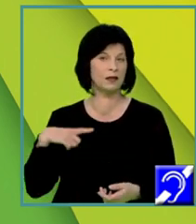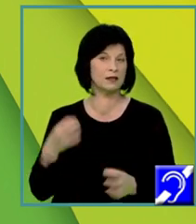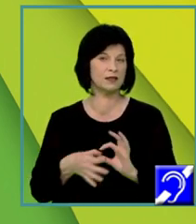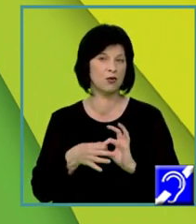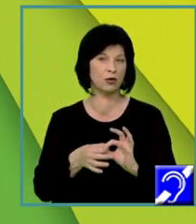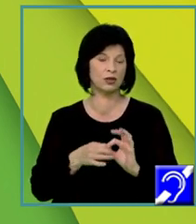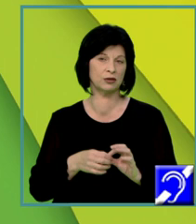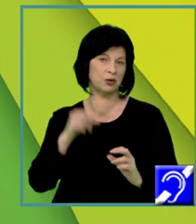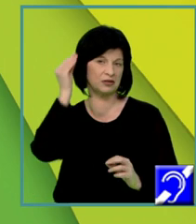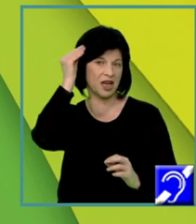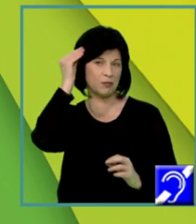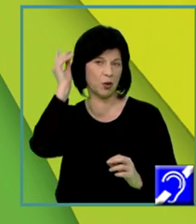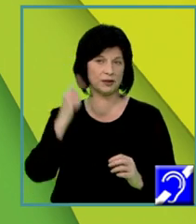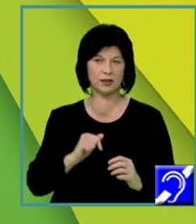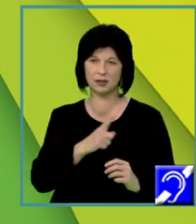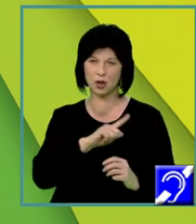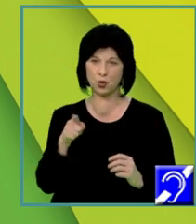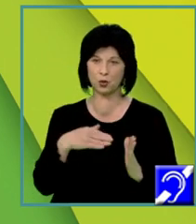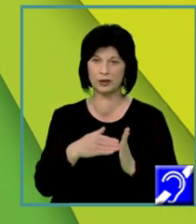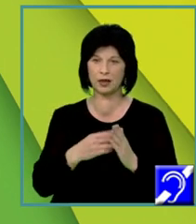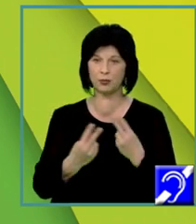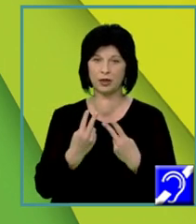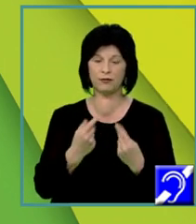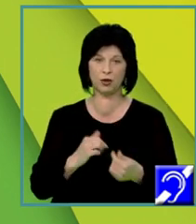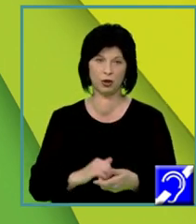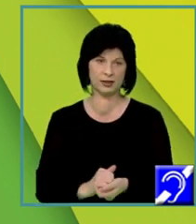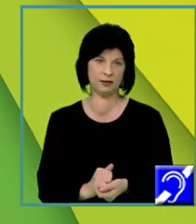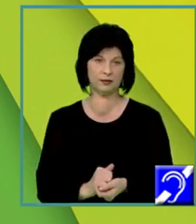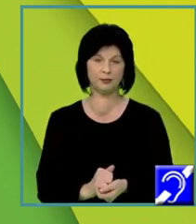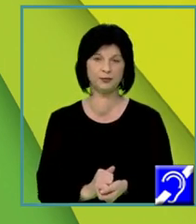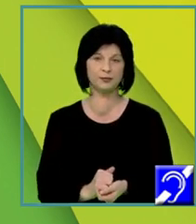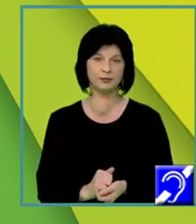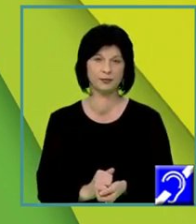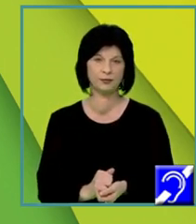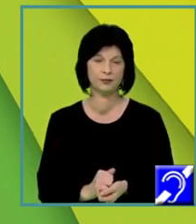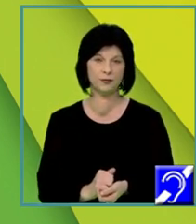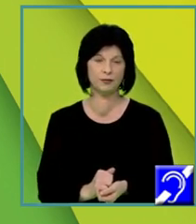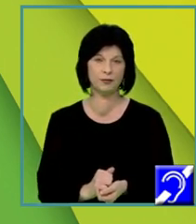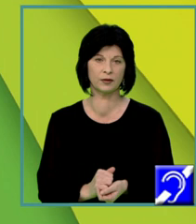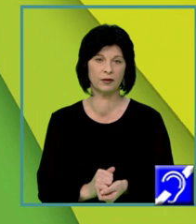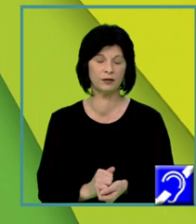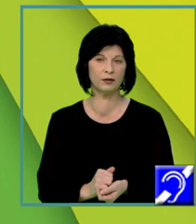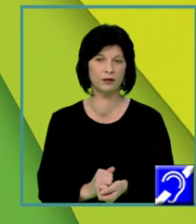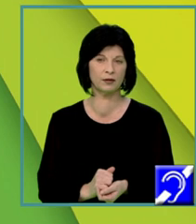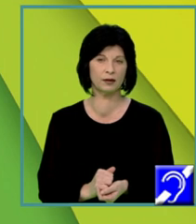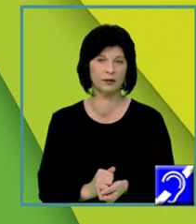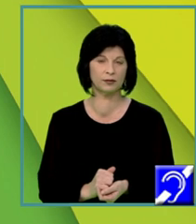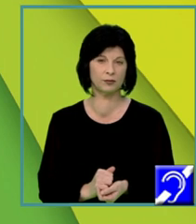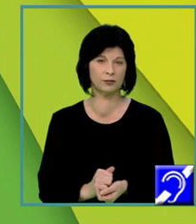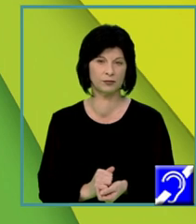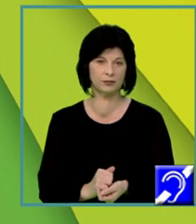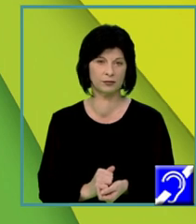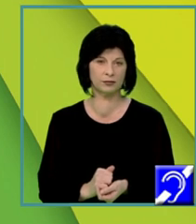ce să caute în concluzie. Practic, concluzia reformulează opinia. Concluzia nu face altceva decât să încununeze